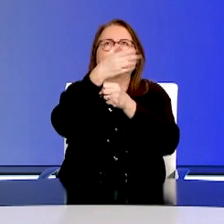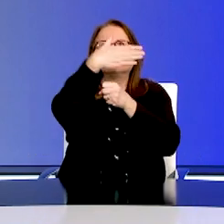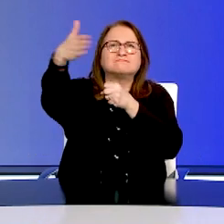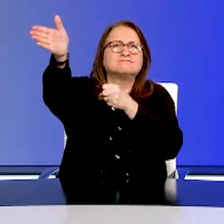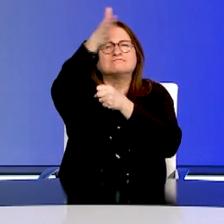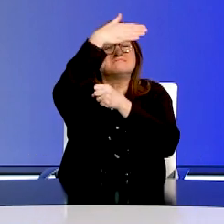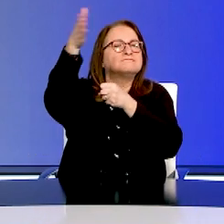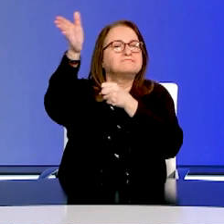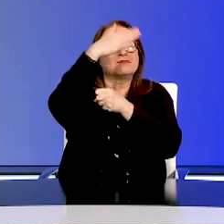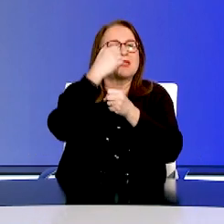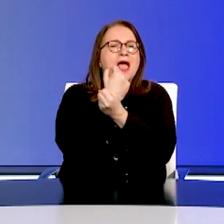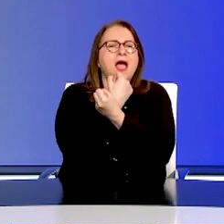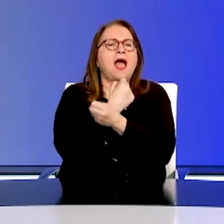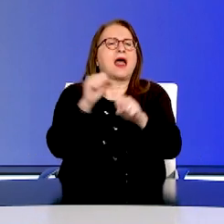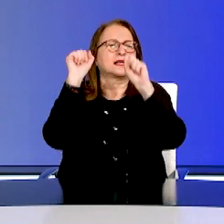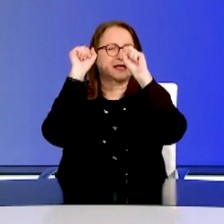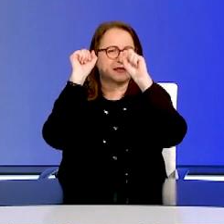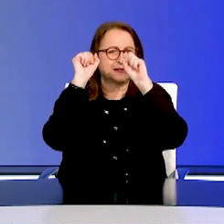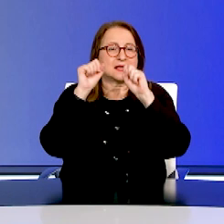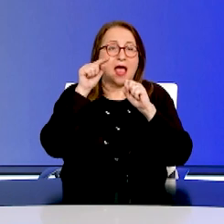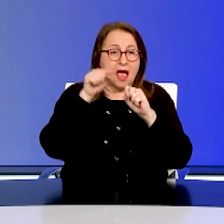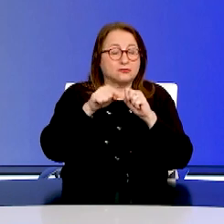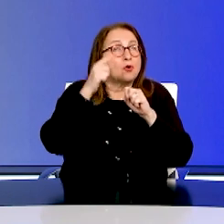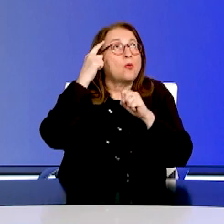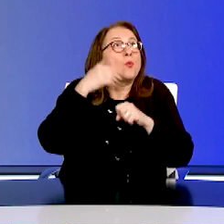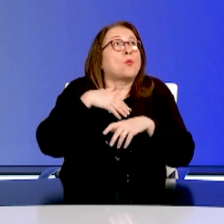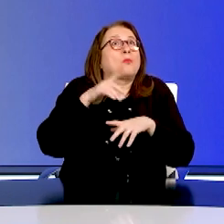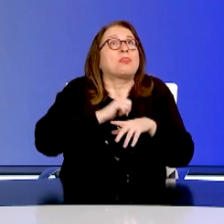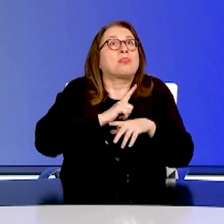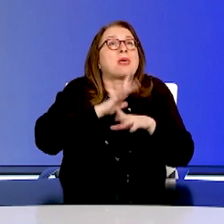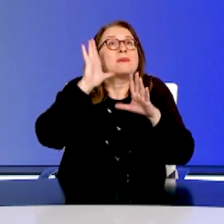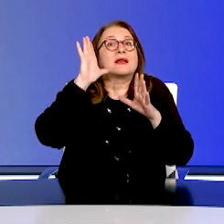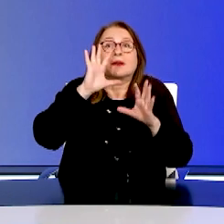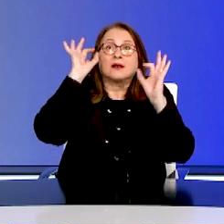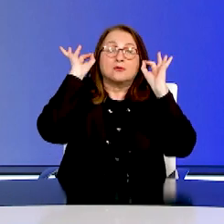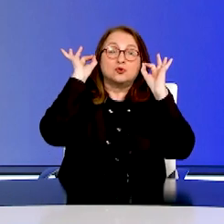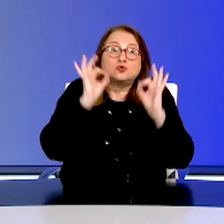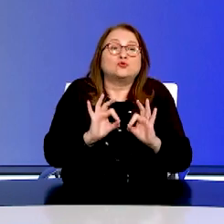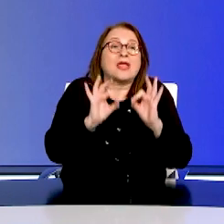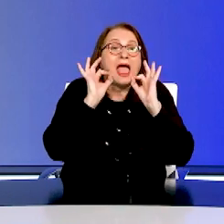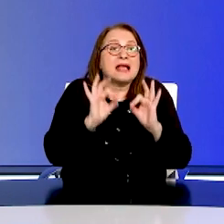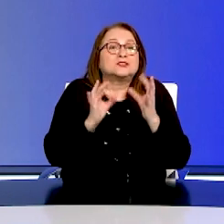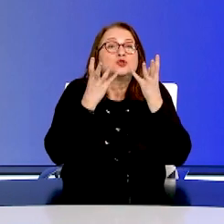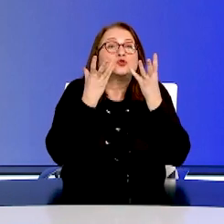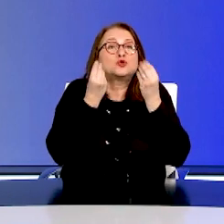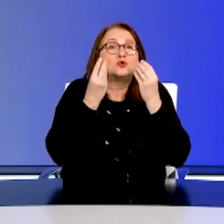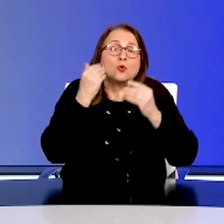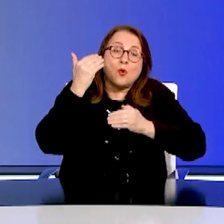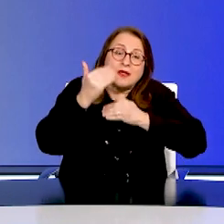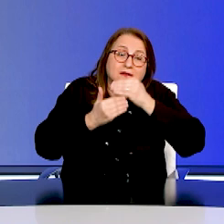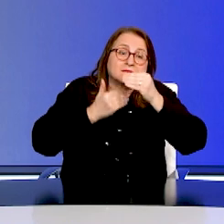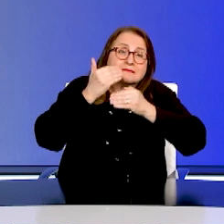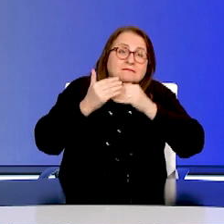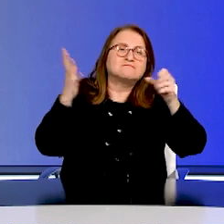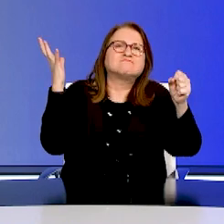τέλος της οποίας ούτε και οι ίδιοι μπορούσαν να ονειρευτούν. Με τη βοήθεια των συμμάχων τους, πολέμησαν ηρωικά και